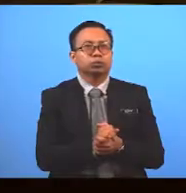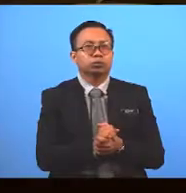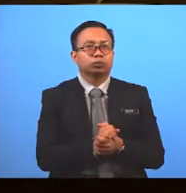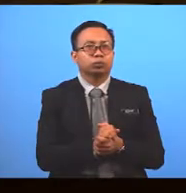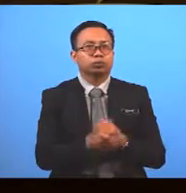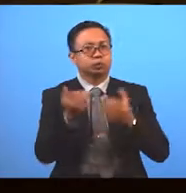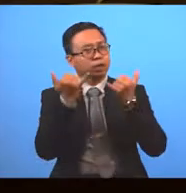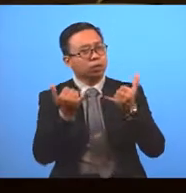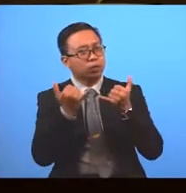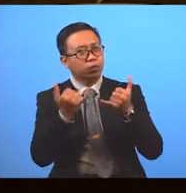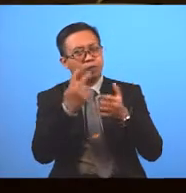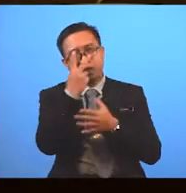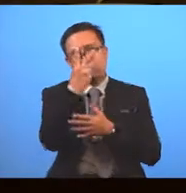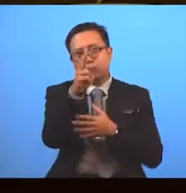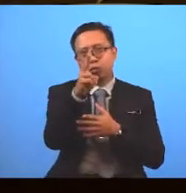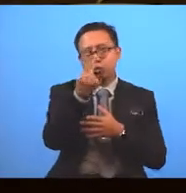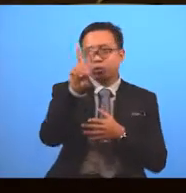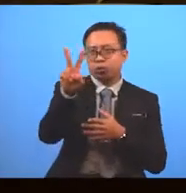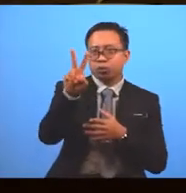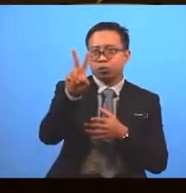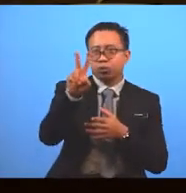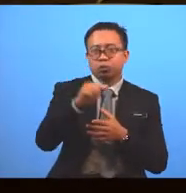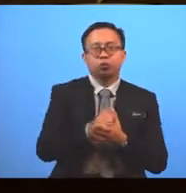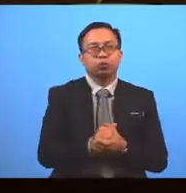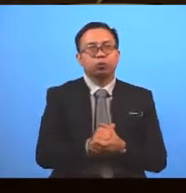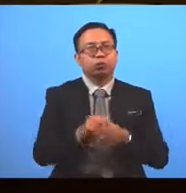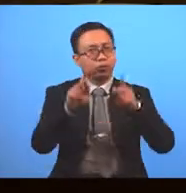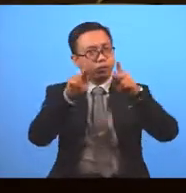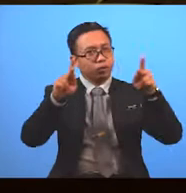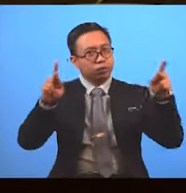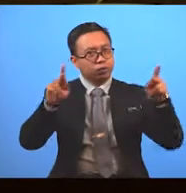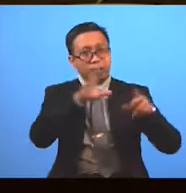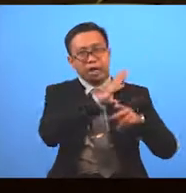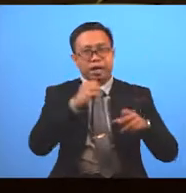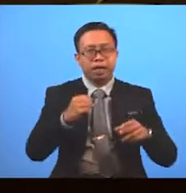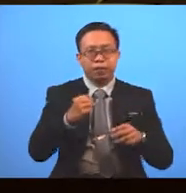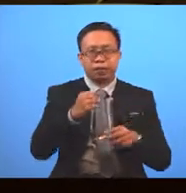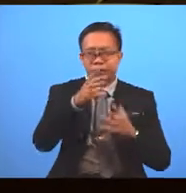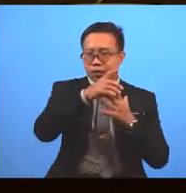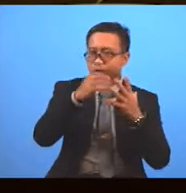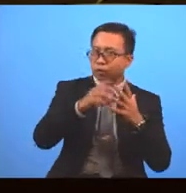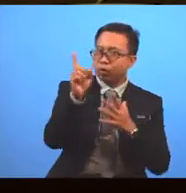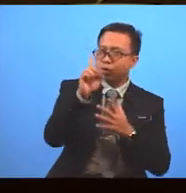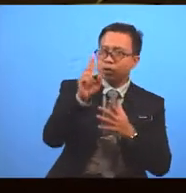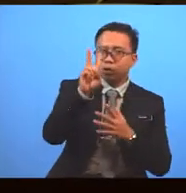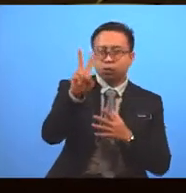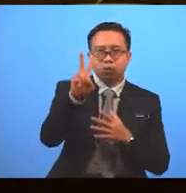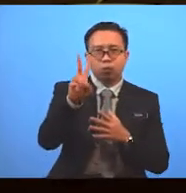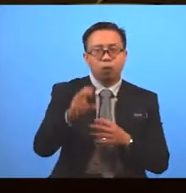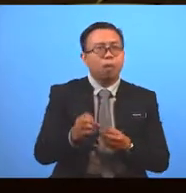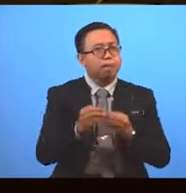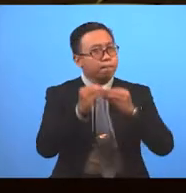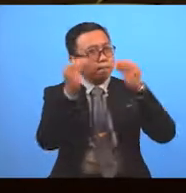Now, look at the two pairs of sentences and decide which of the two are more